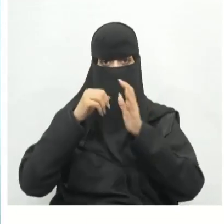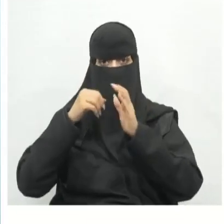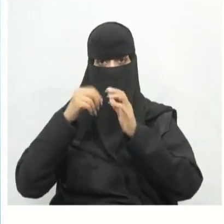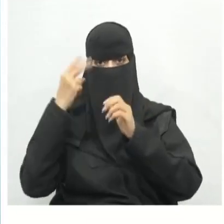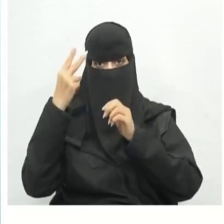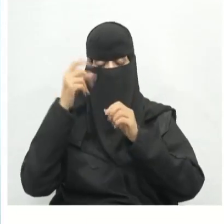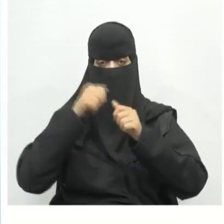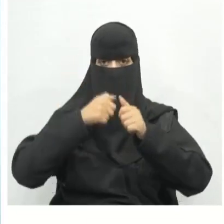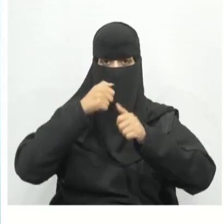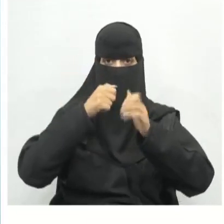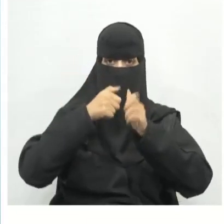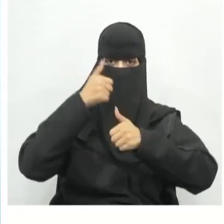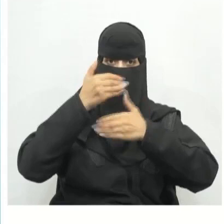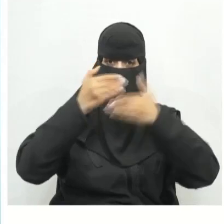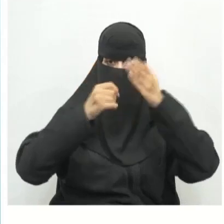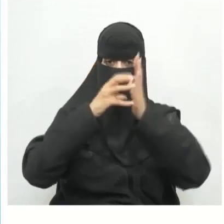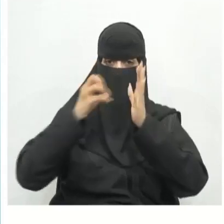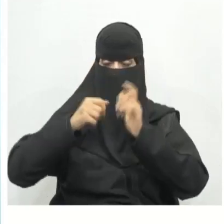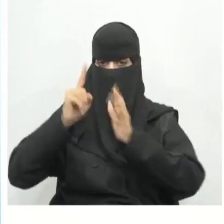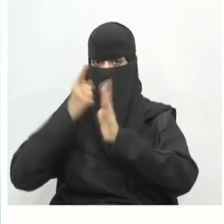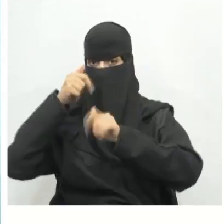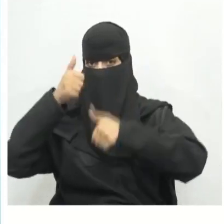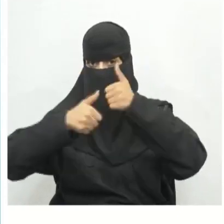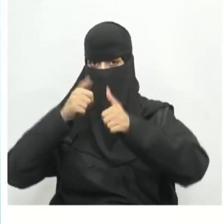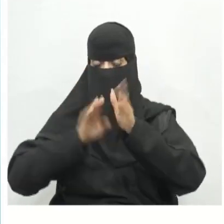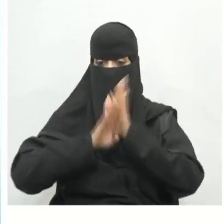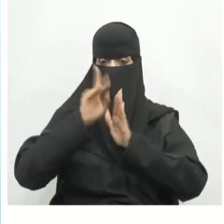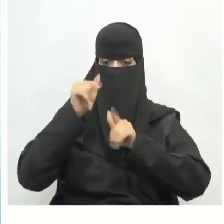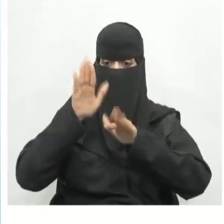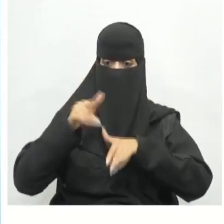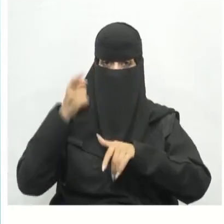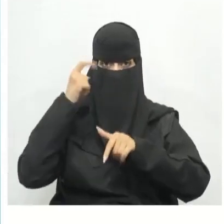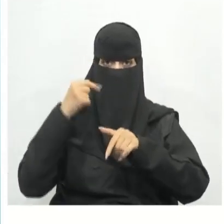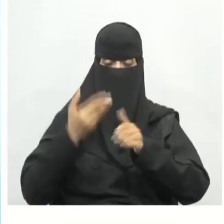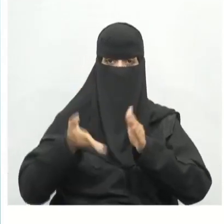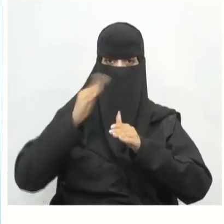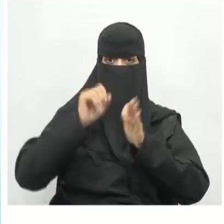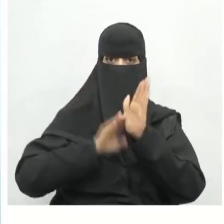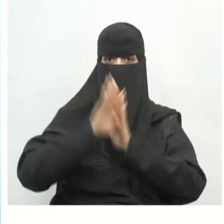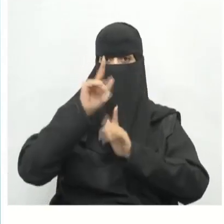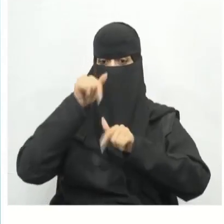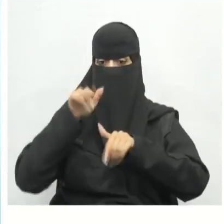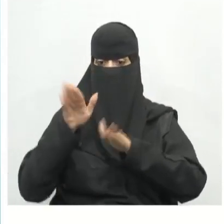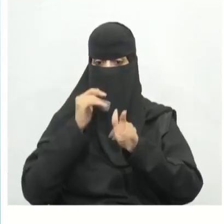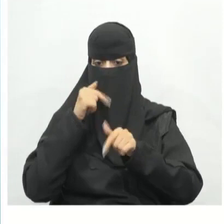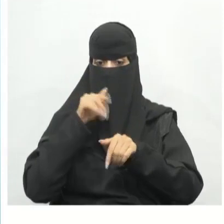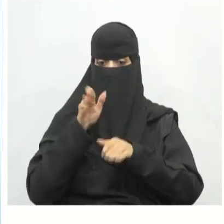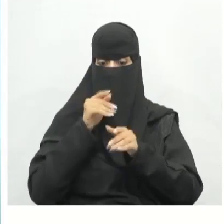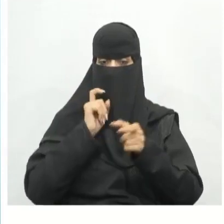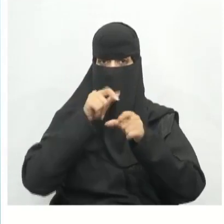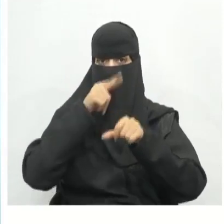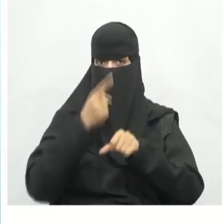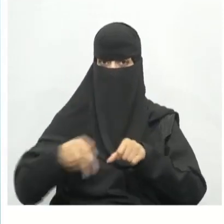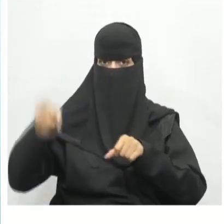والاختبار والتحسين تعرفنا على مرحلة التحسين حيث في المرحلة من